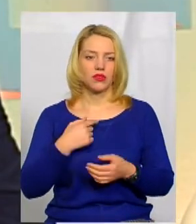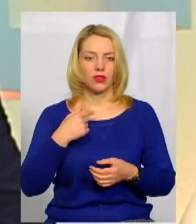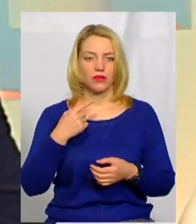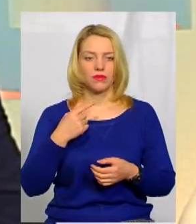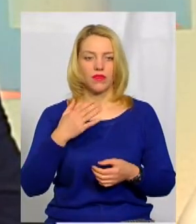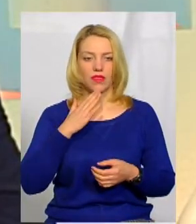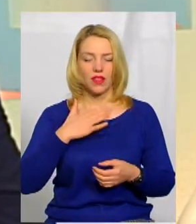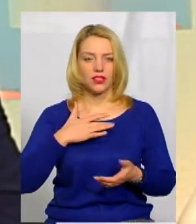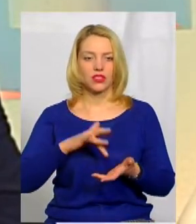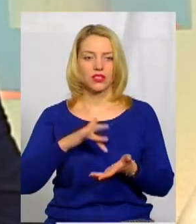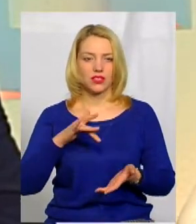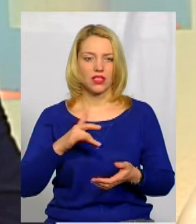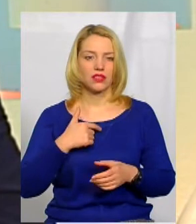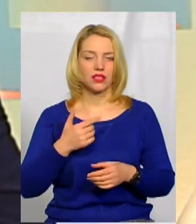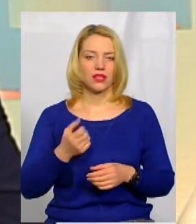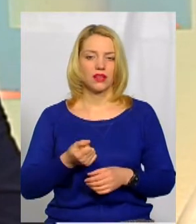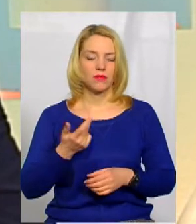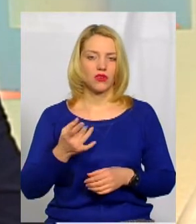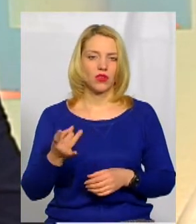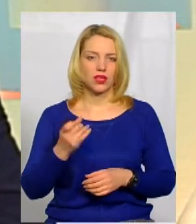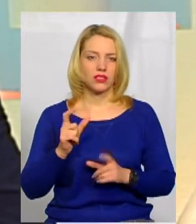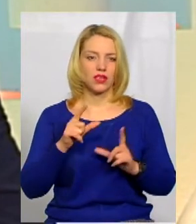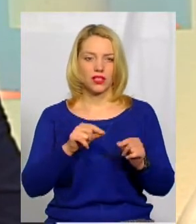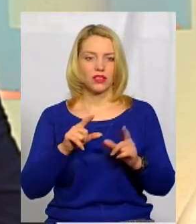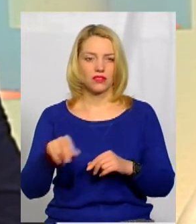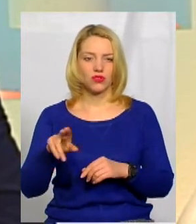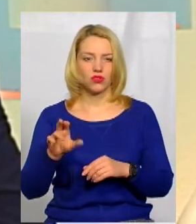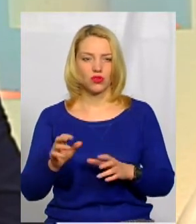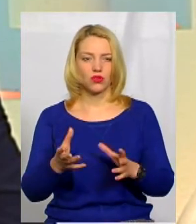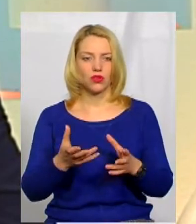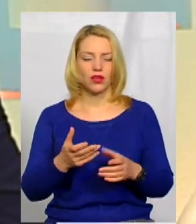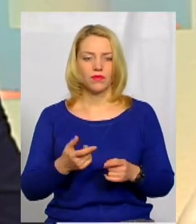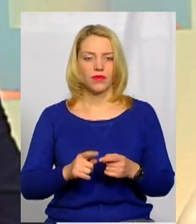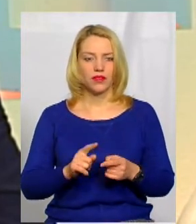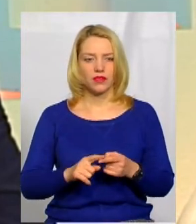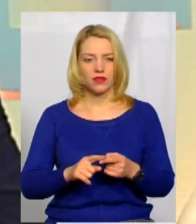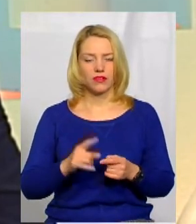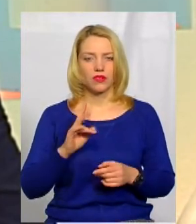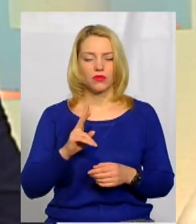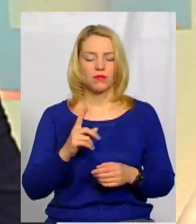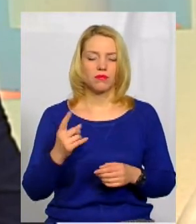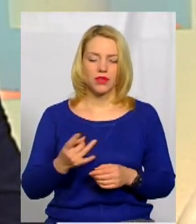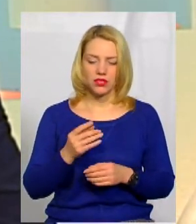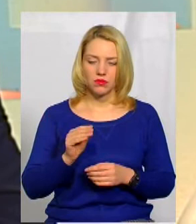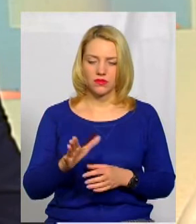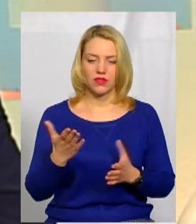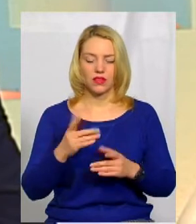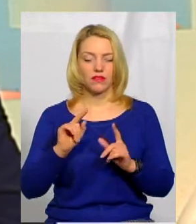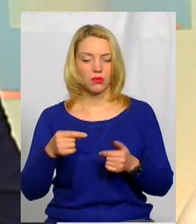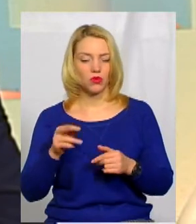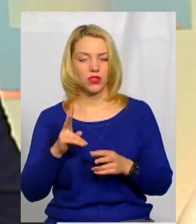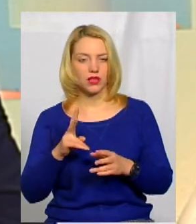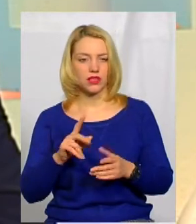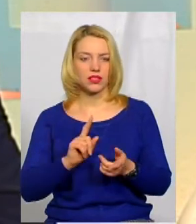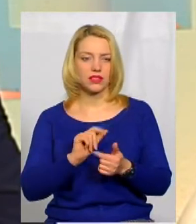наш центр пару раз їздив з приводу отримання посвящення водія вперше. Які вимоги, як потім замінити.